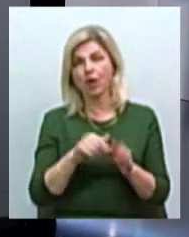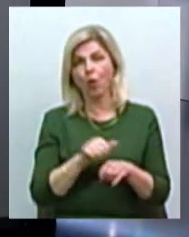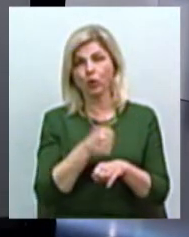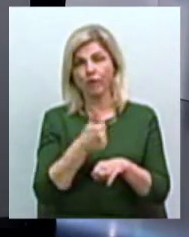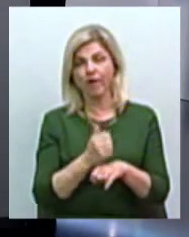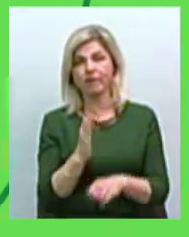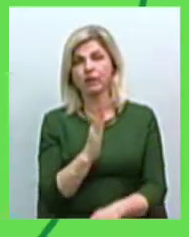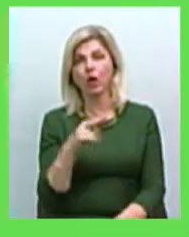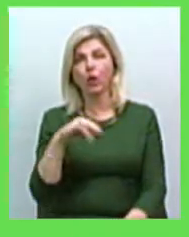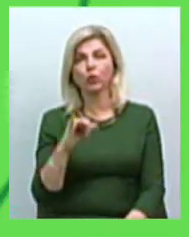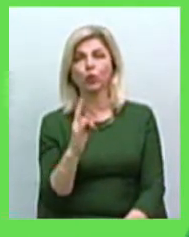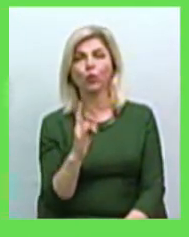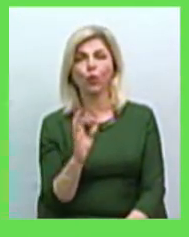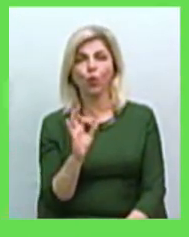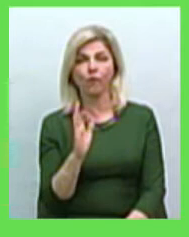Лукав.